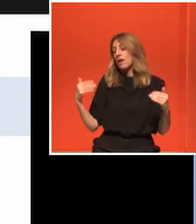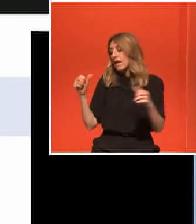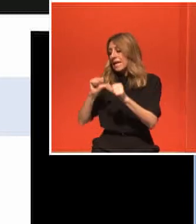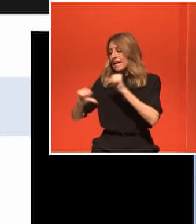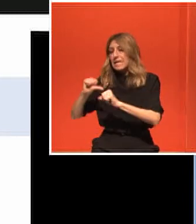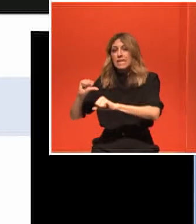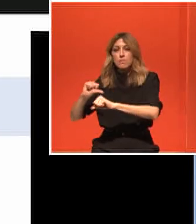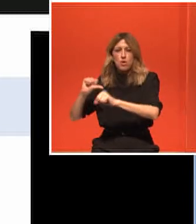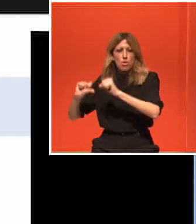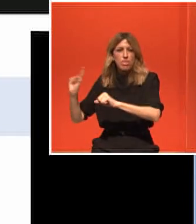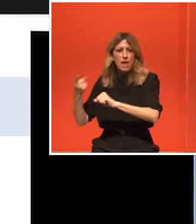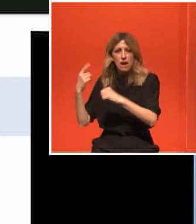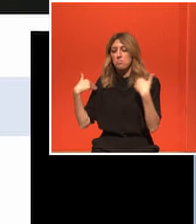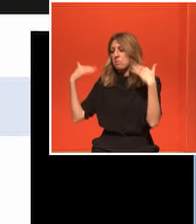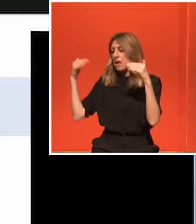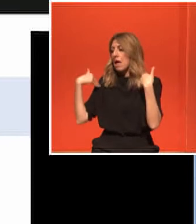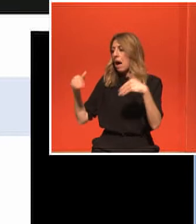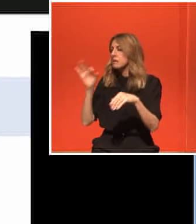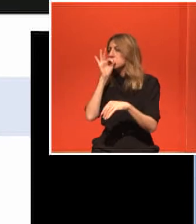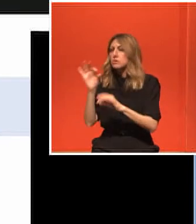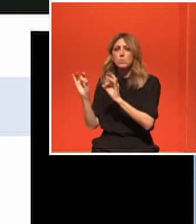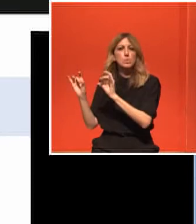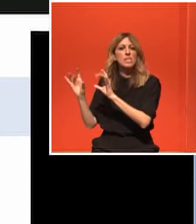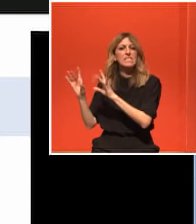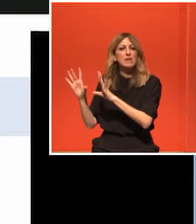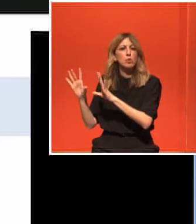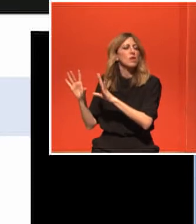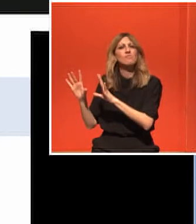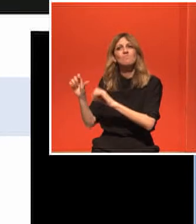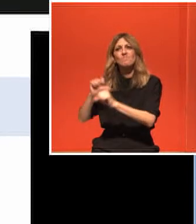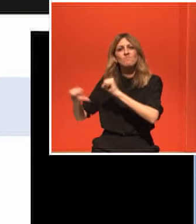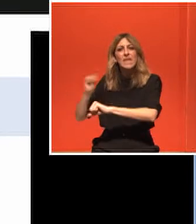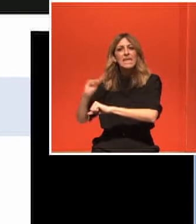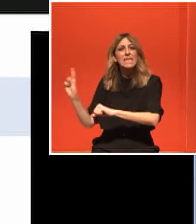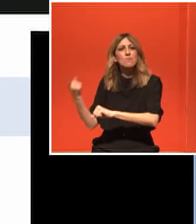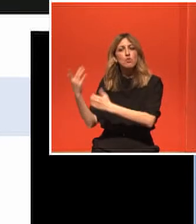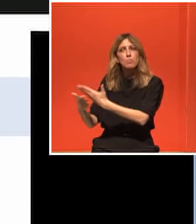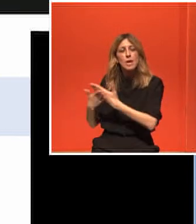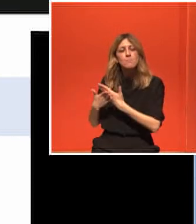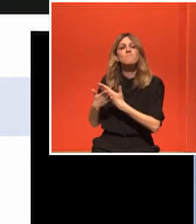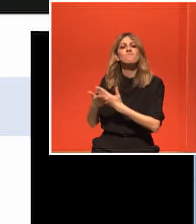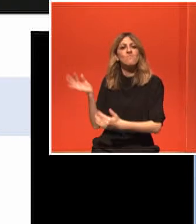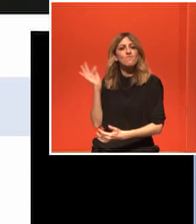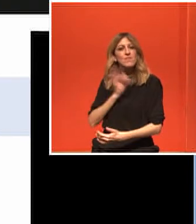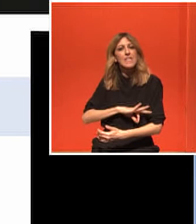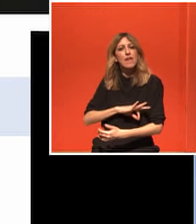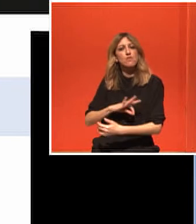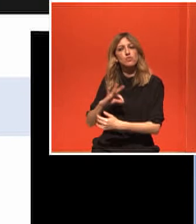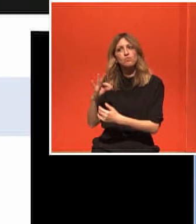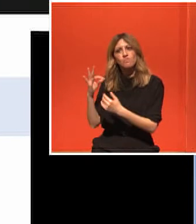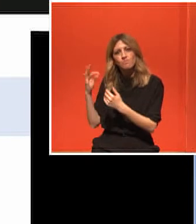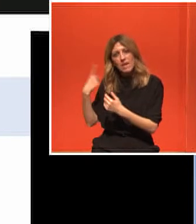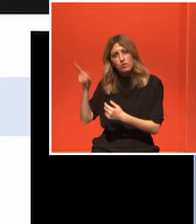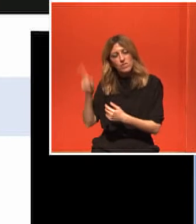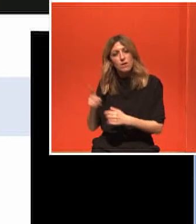χημειοθεραπεία είναι δραματικά διαφορετική σε αυτούς που κάνουν θεραπευτική άσκηση. Και επειδή πλέον έχουμε μεγάλο